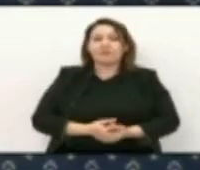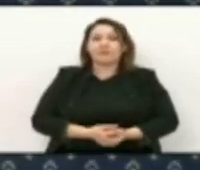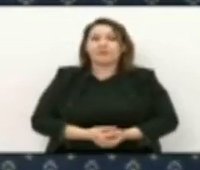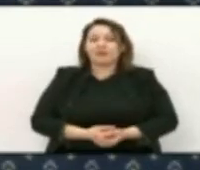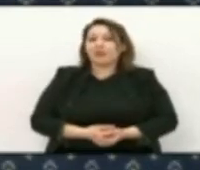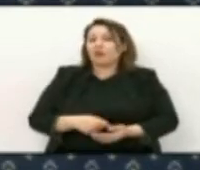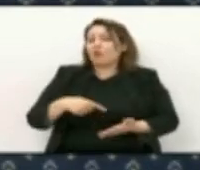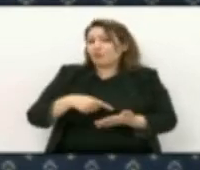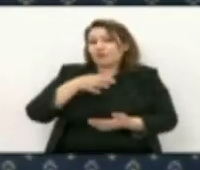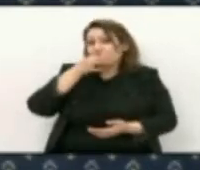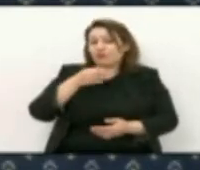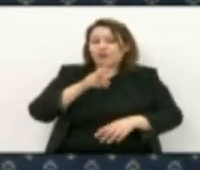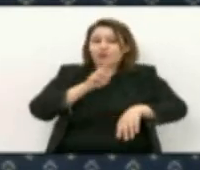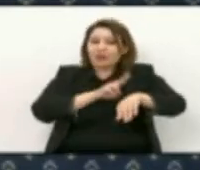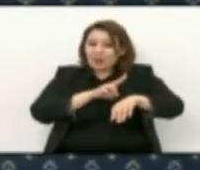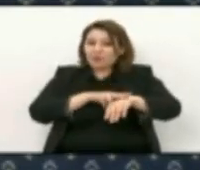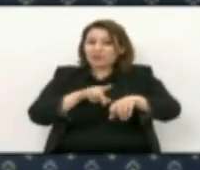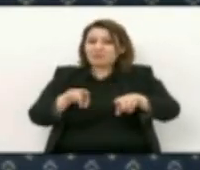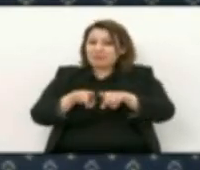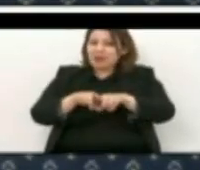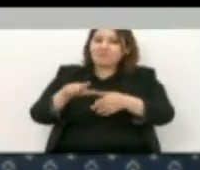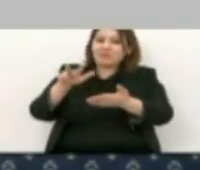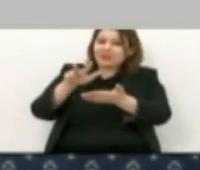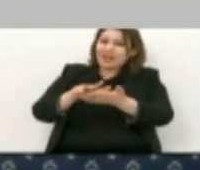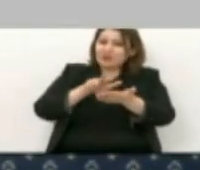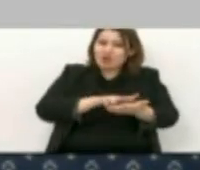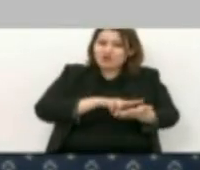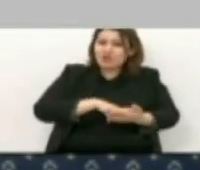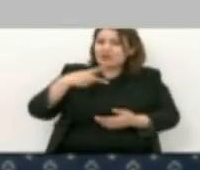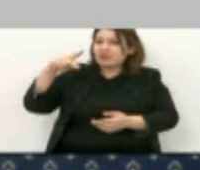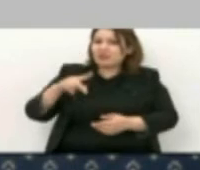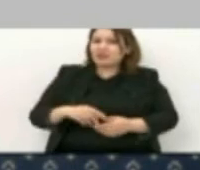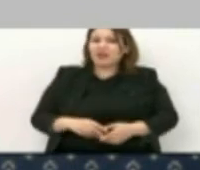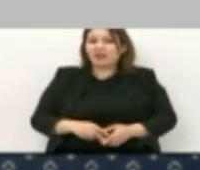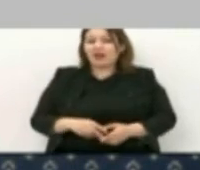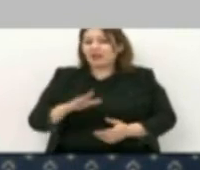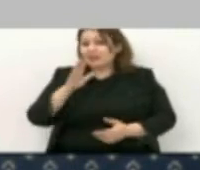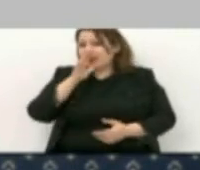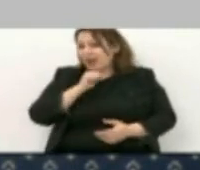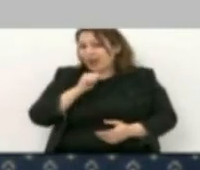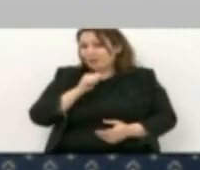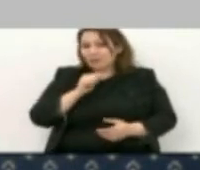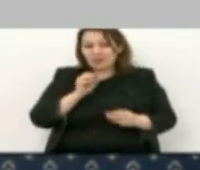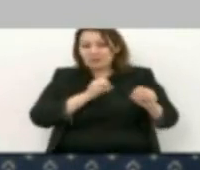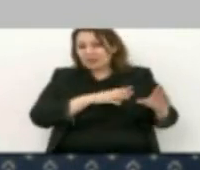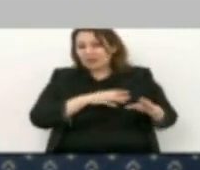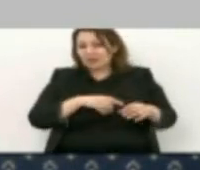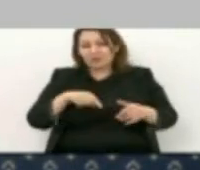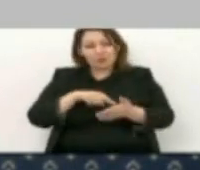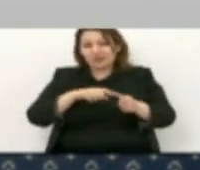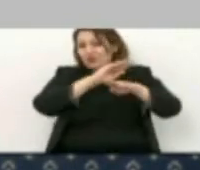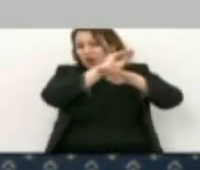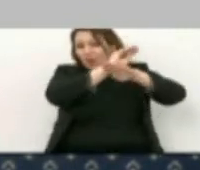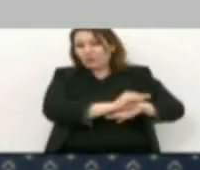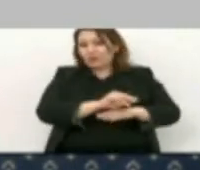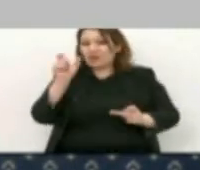أدير بالذكر أن قوات الشرطة وفي إطار المهام الموكلة لها لا تدخل أي جهد في سبيل حماية الأشخاص